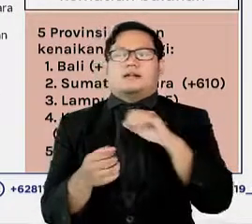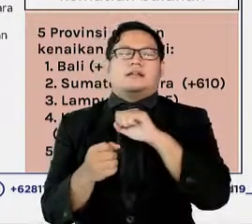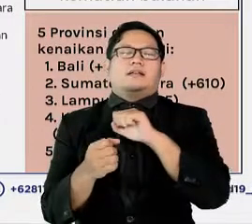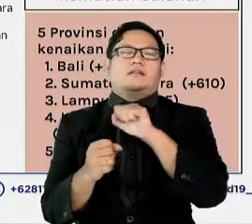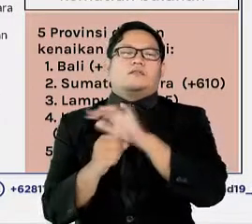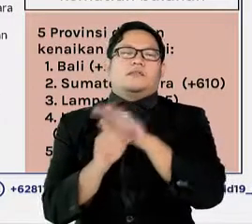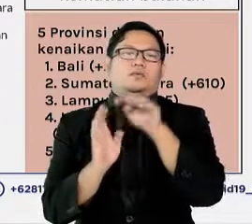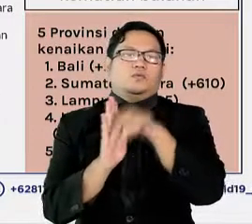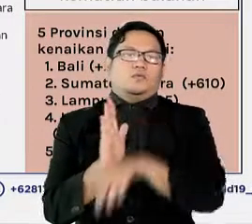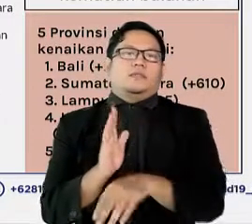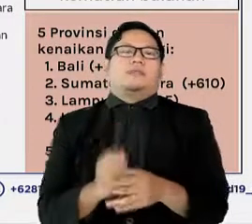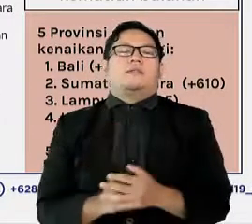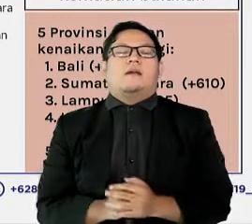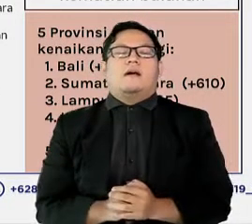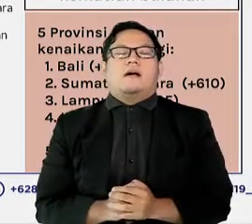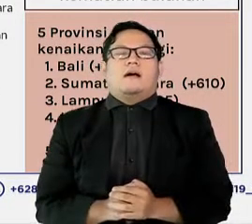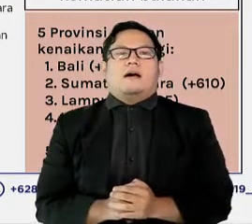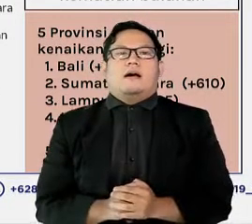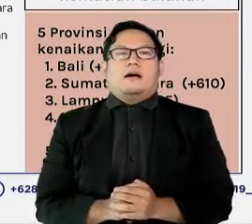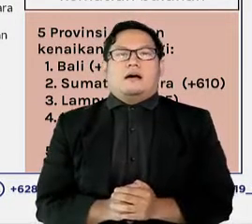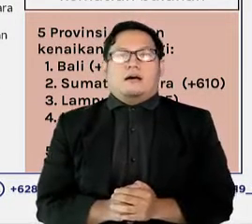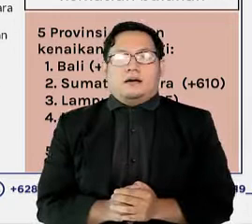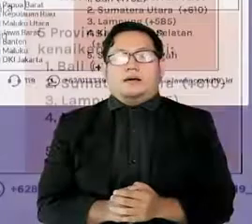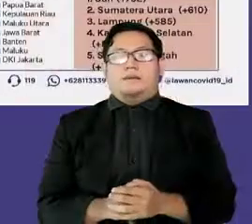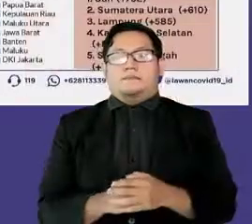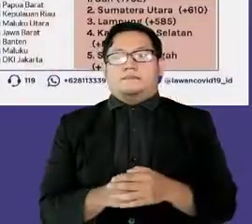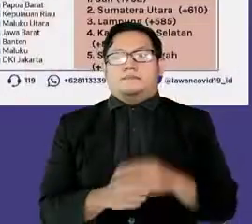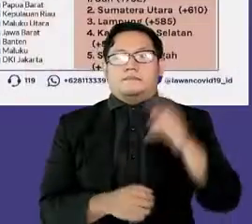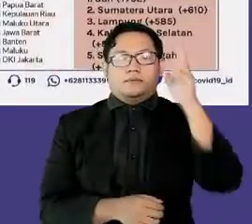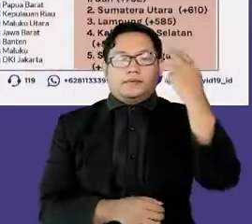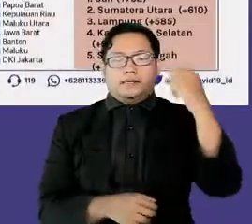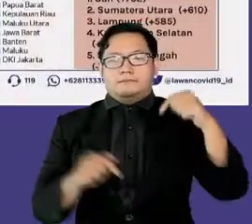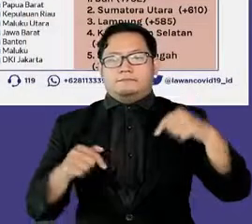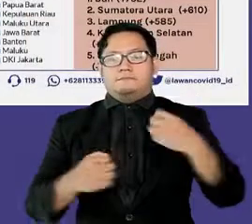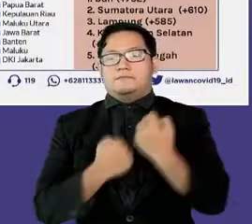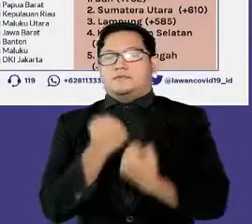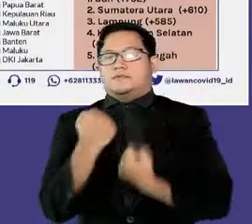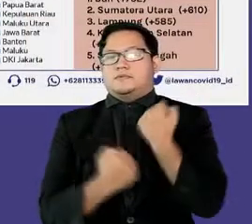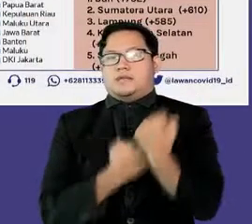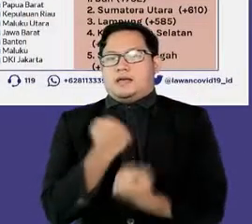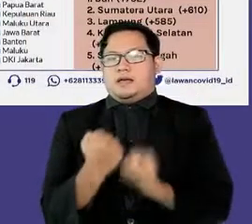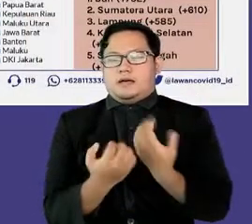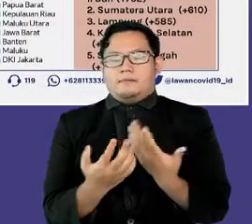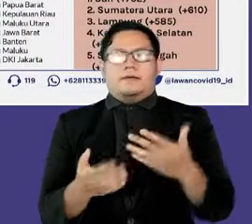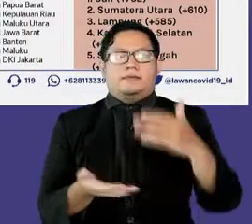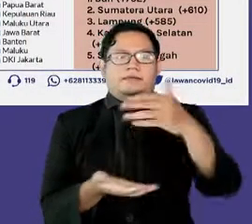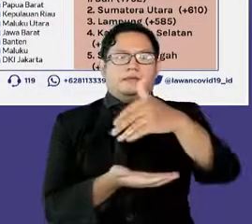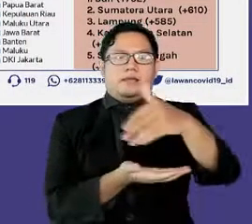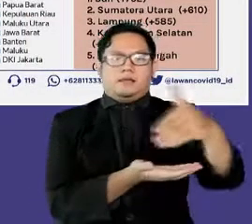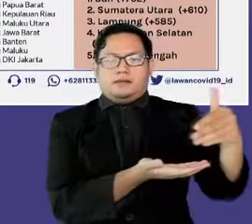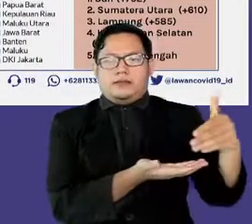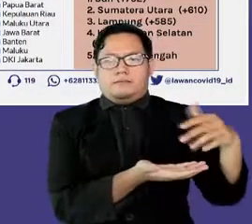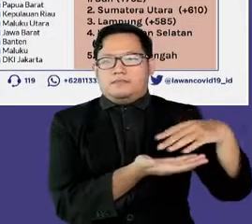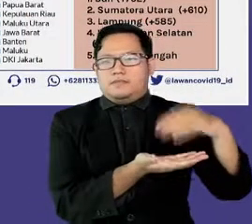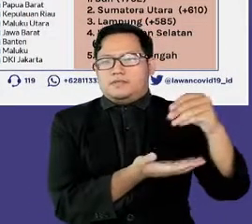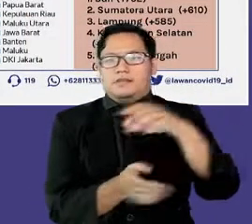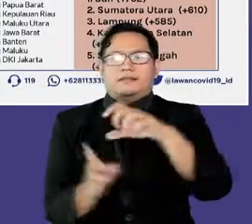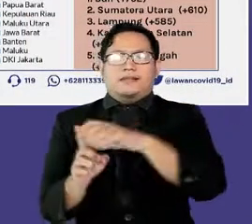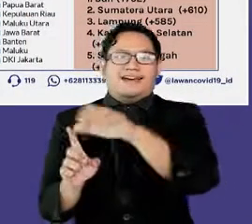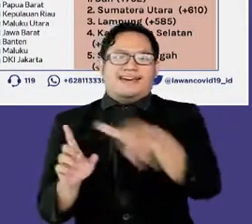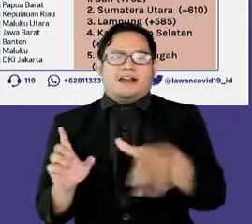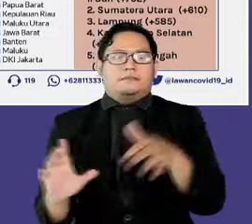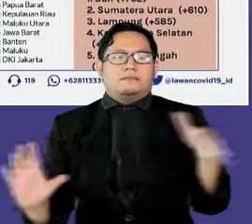Selain itu, pada prinsipnya, pemerintah telah berusaha untuk melakukan sinkronisasi data antara pusat dan daerah.